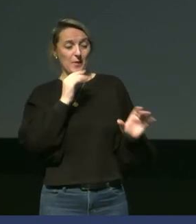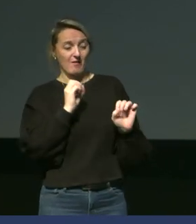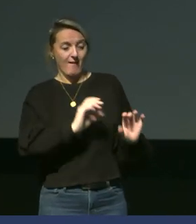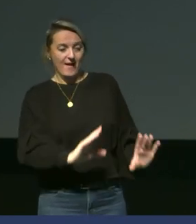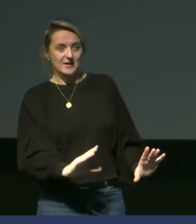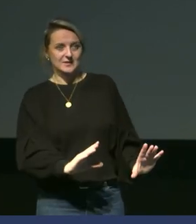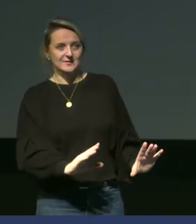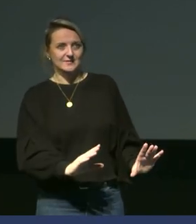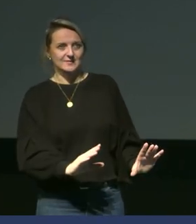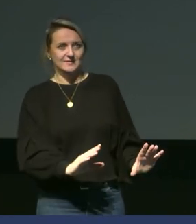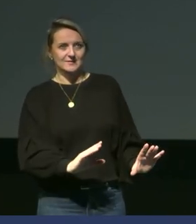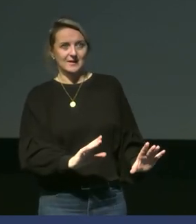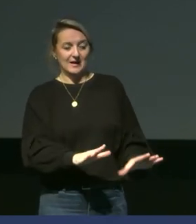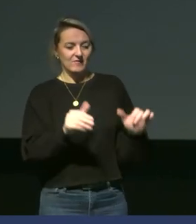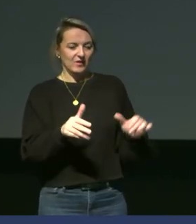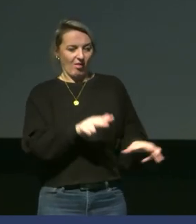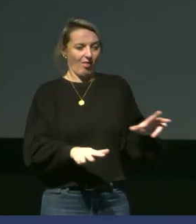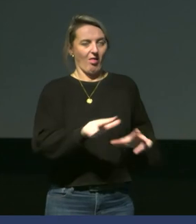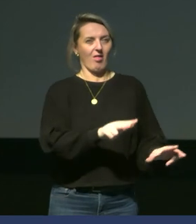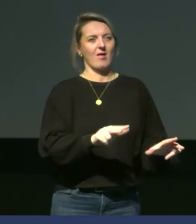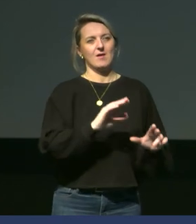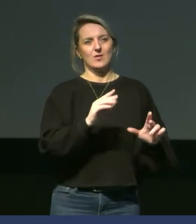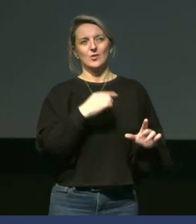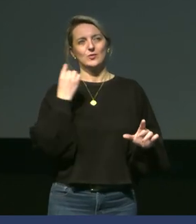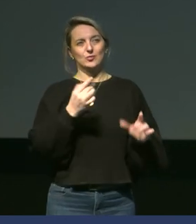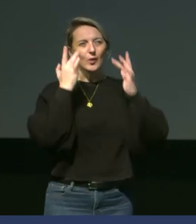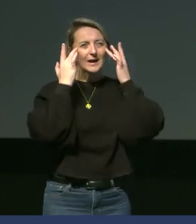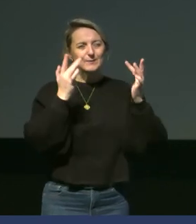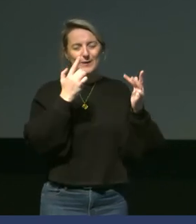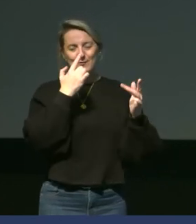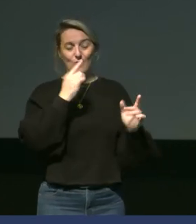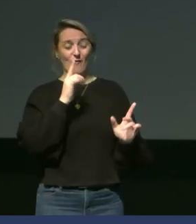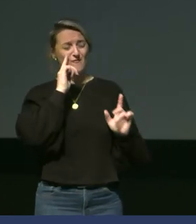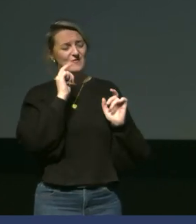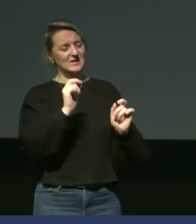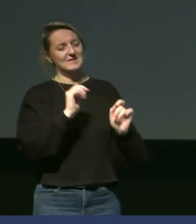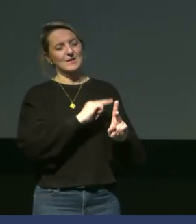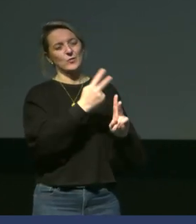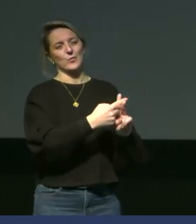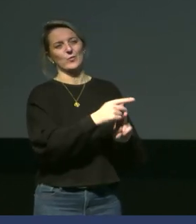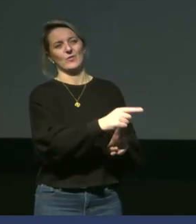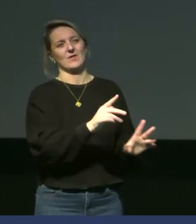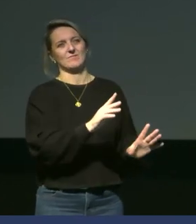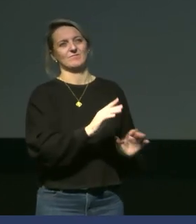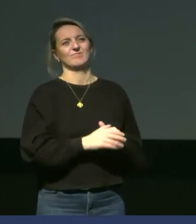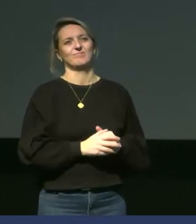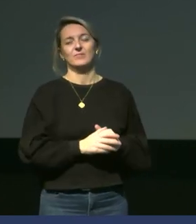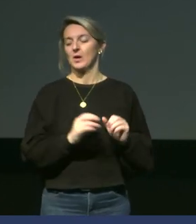près pour ne qu'ils viennent piétiner et risquer de casser les oeufs. Donc, ça, c'est quelque chose avec l'expérience qu'on acquiert et on fait toujours très attention à cette phase-là. Merci.